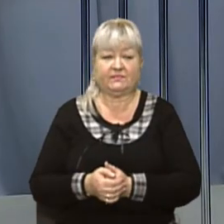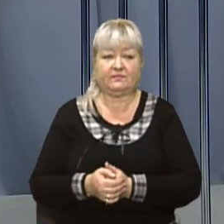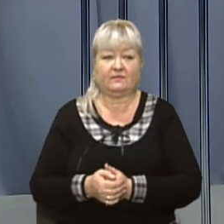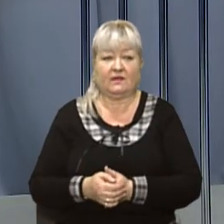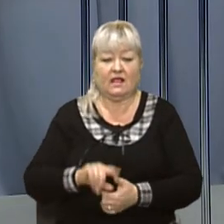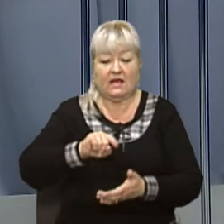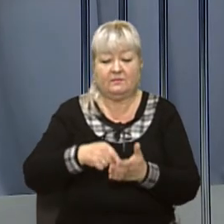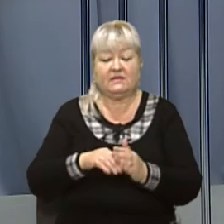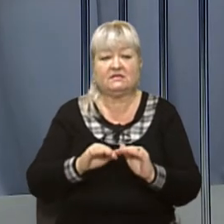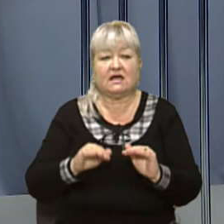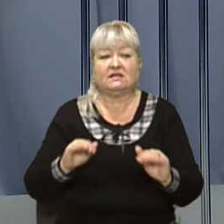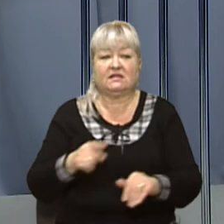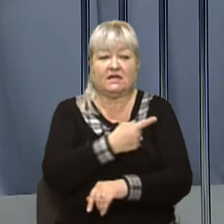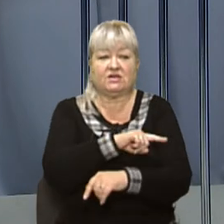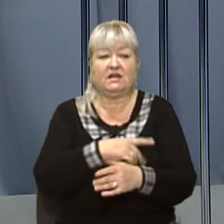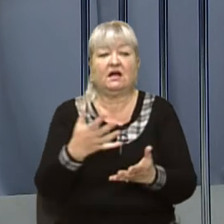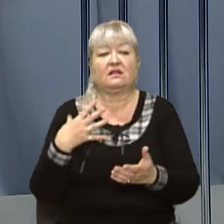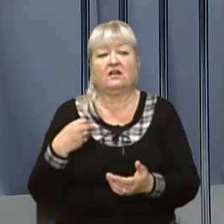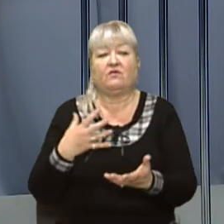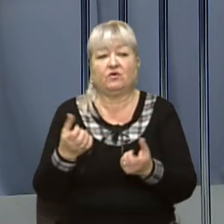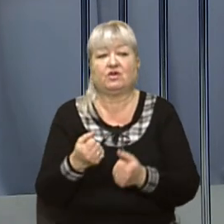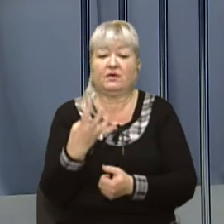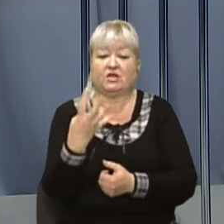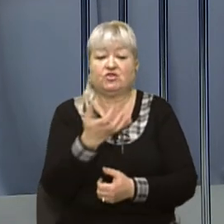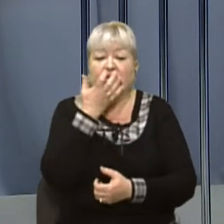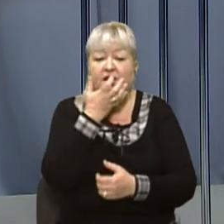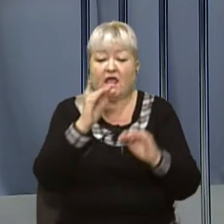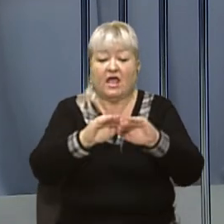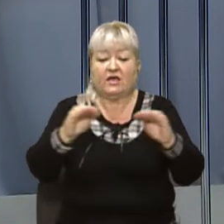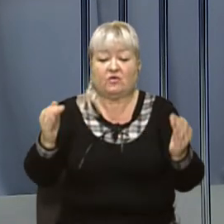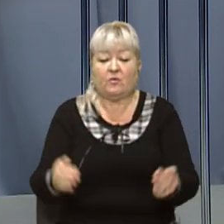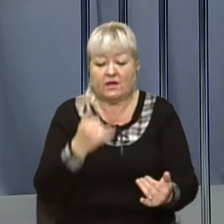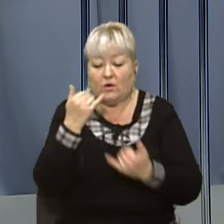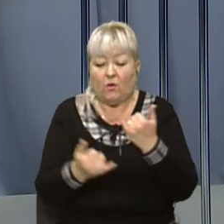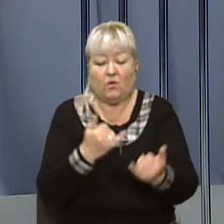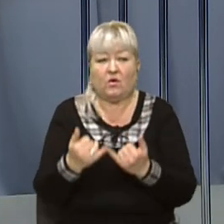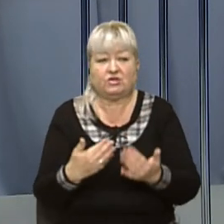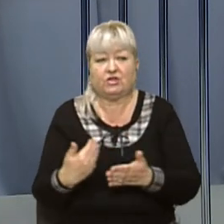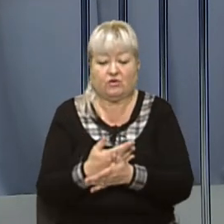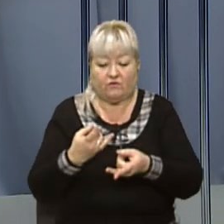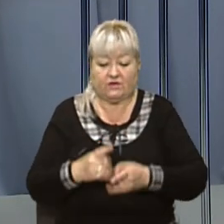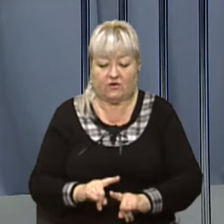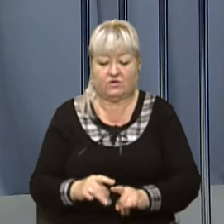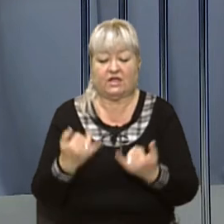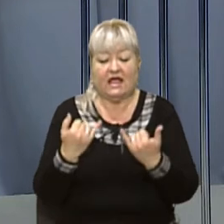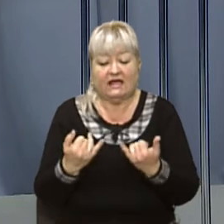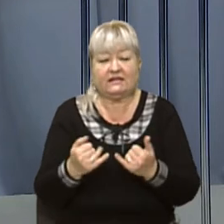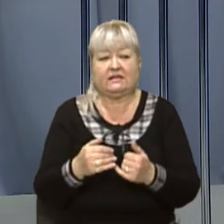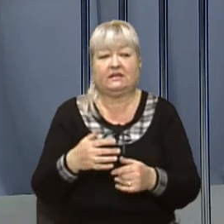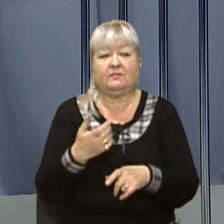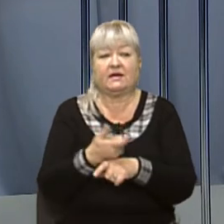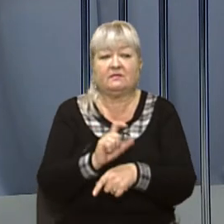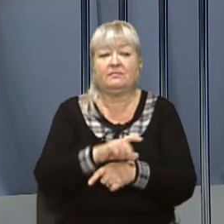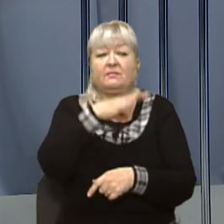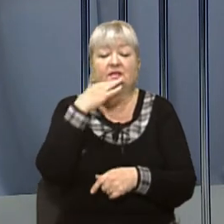Міська дитяча лікарня Львова отримала 4 інкубатори для виходжування новонароджених. Завдяки цьому тепер значно більше намовлятик, з'явилися на світ